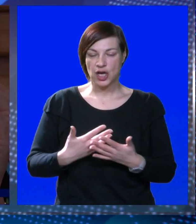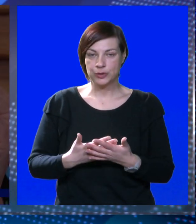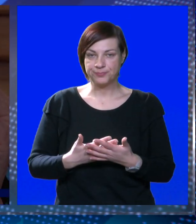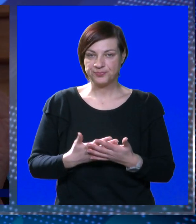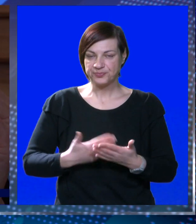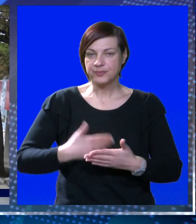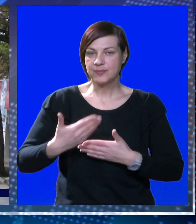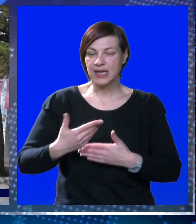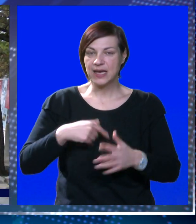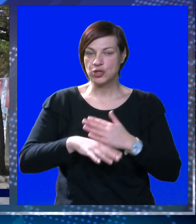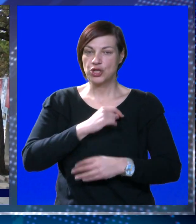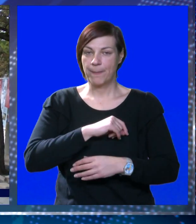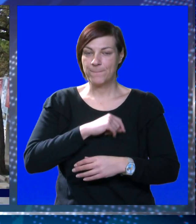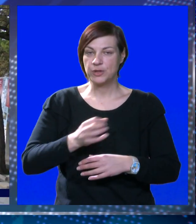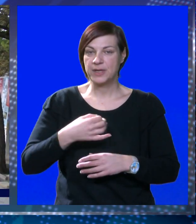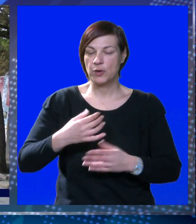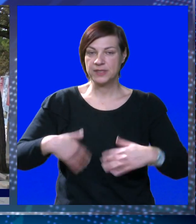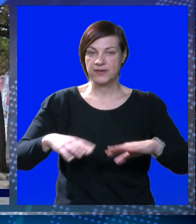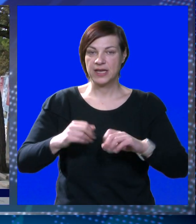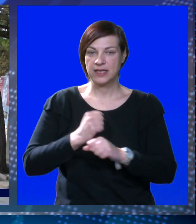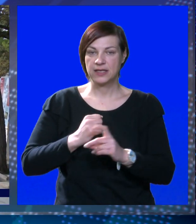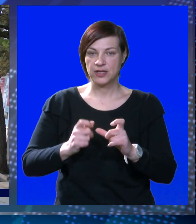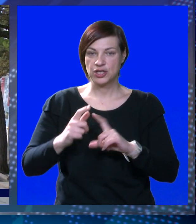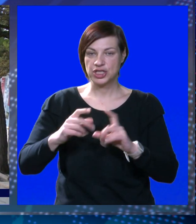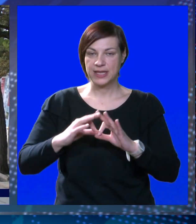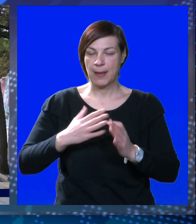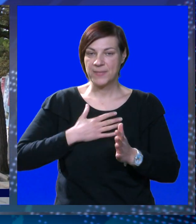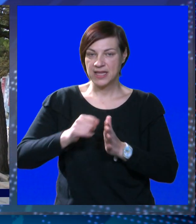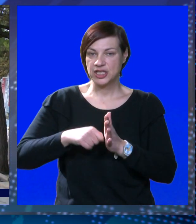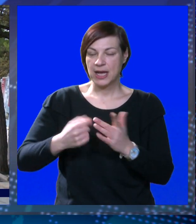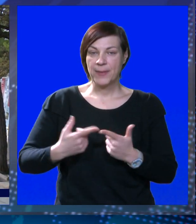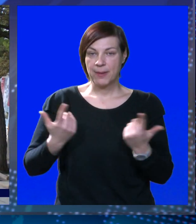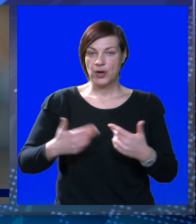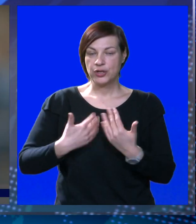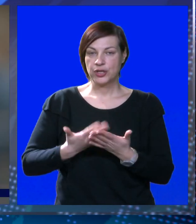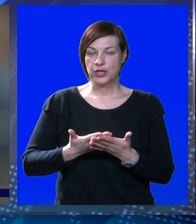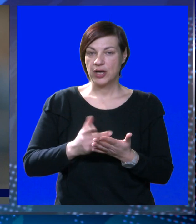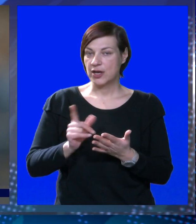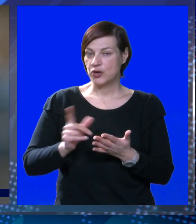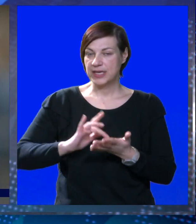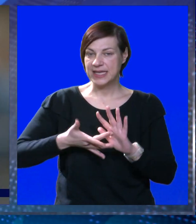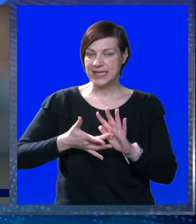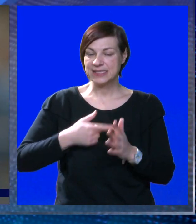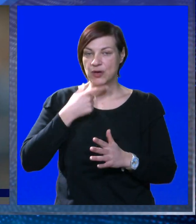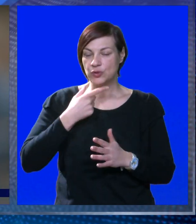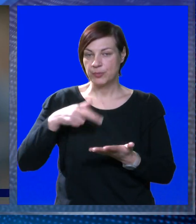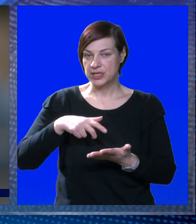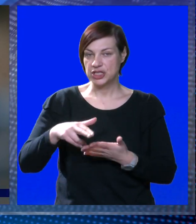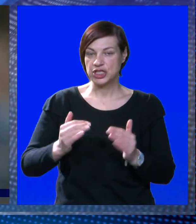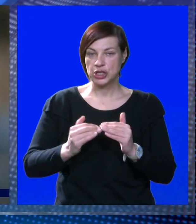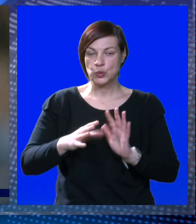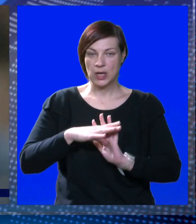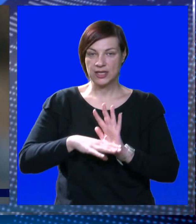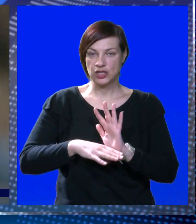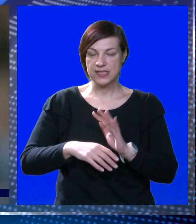tako lako. Nakon što je podpredsjenih njihovog općinskog viječa Perog Rošita pred našim kamerama otkrio, kako navodno i nije baš sve u toj priči